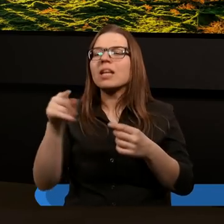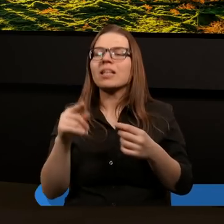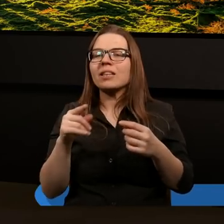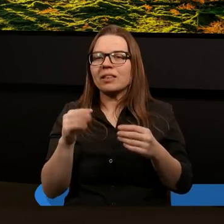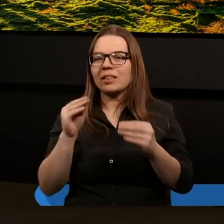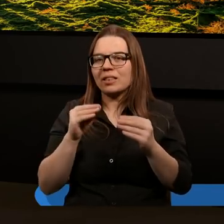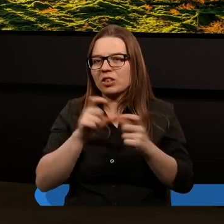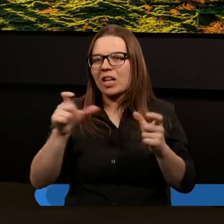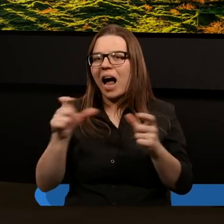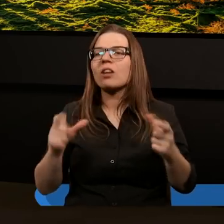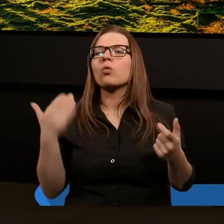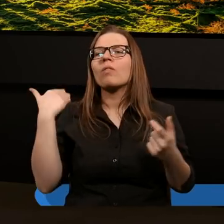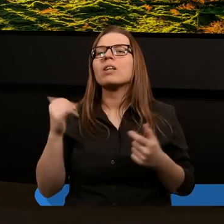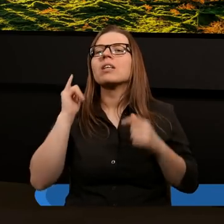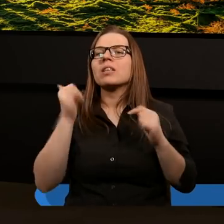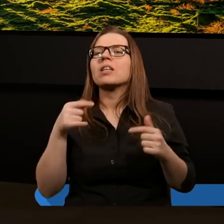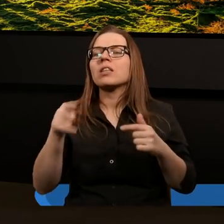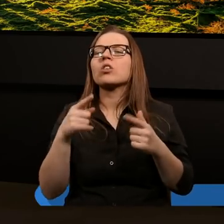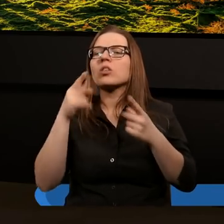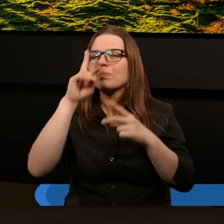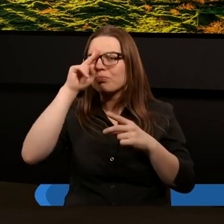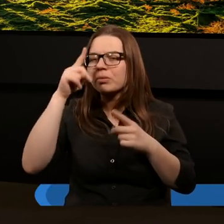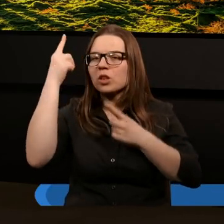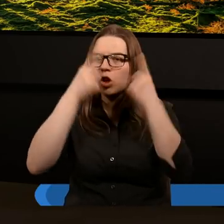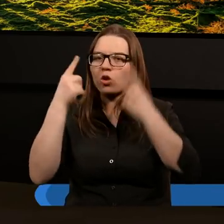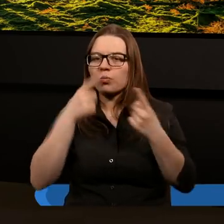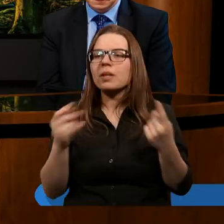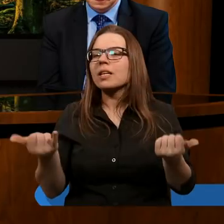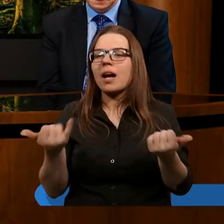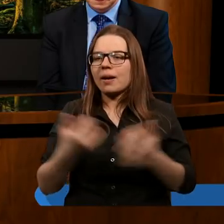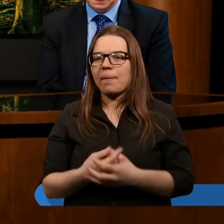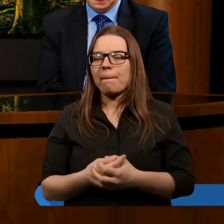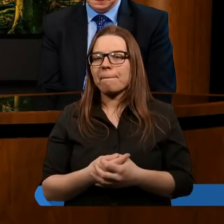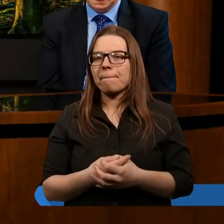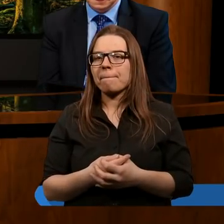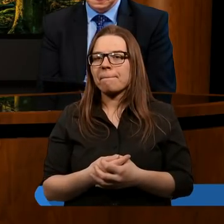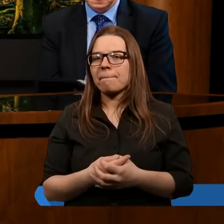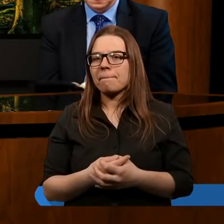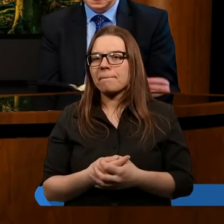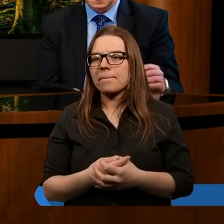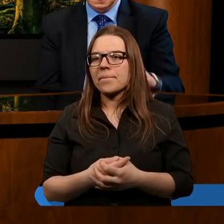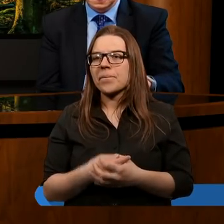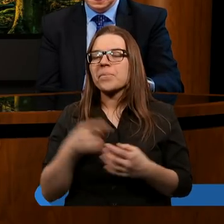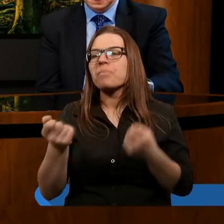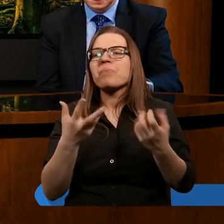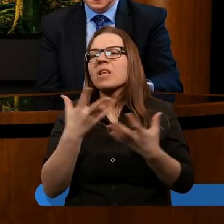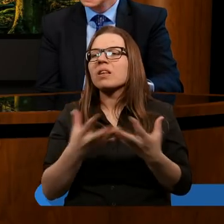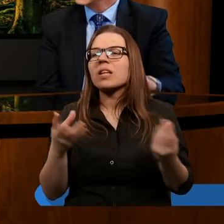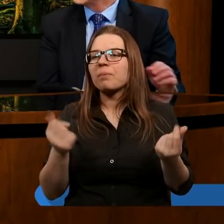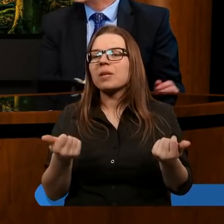epoki. Jak zinterpretowali to zdarzenie? O tak, trzęsienie ziemi.